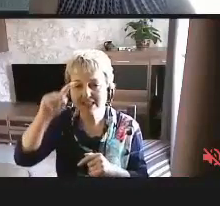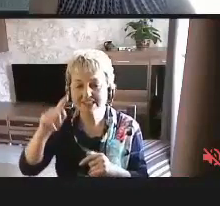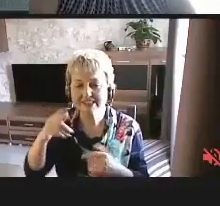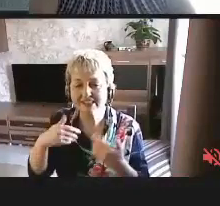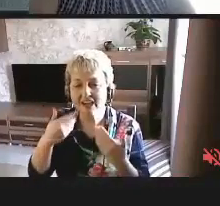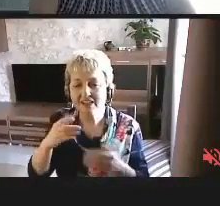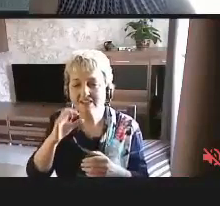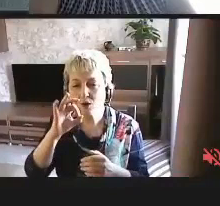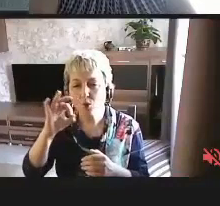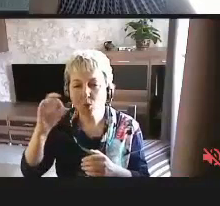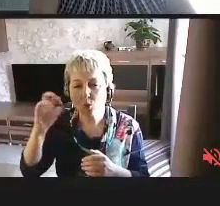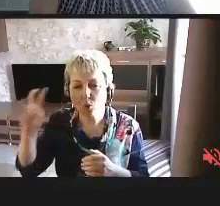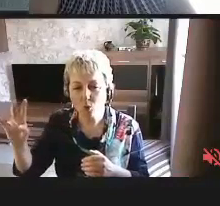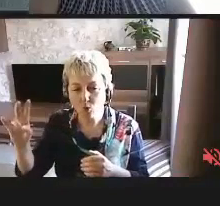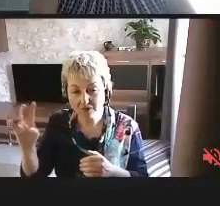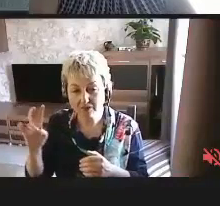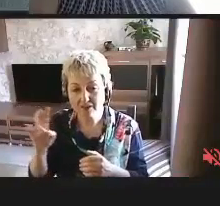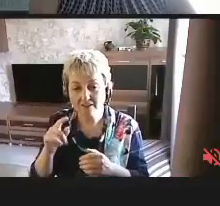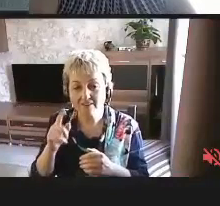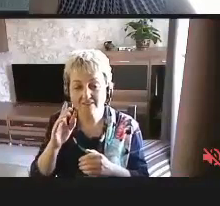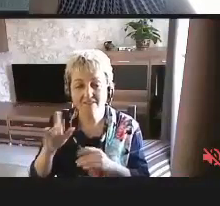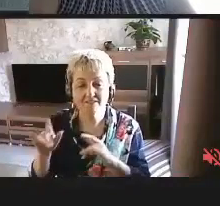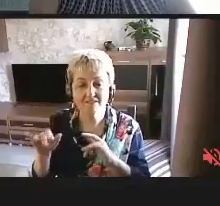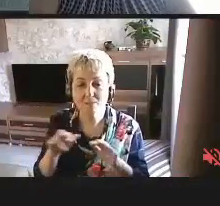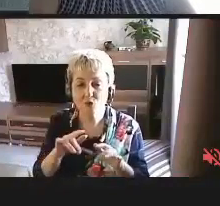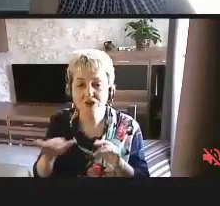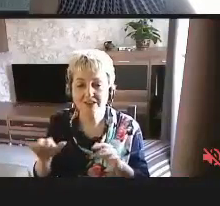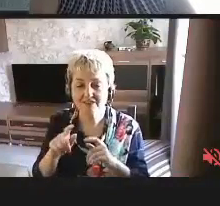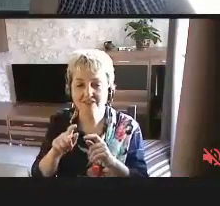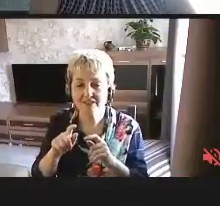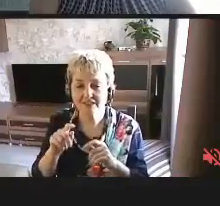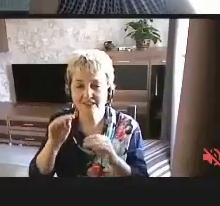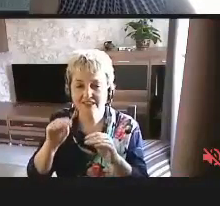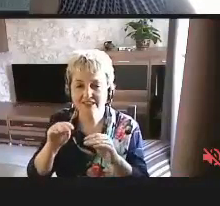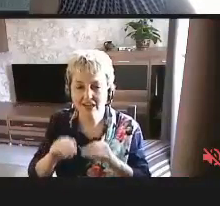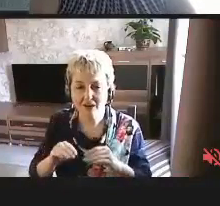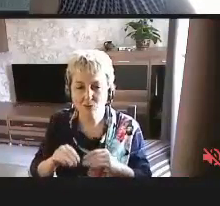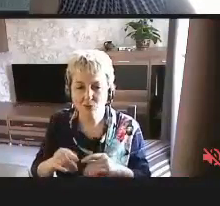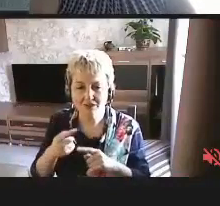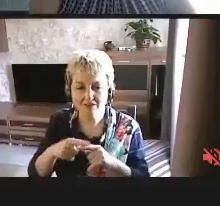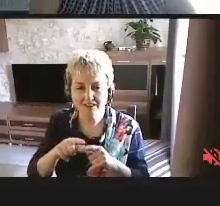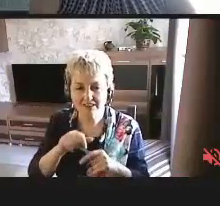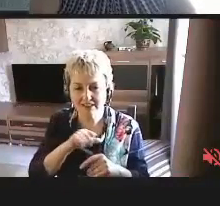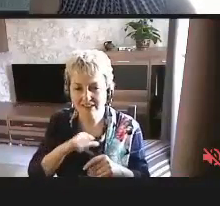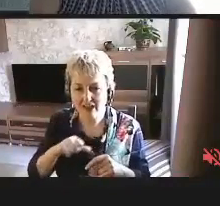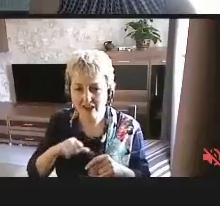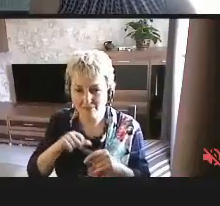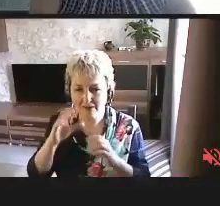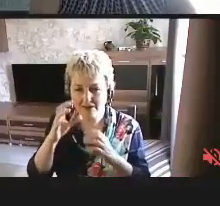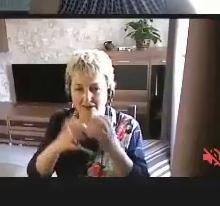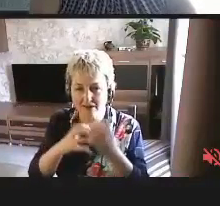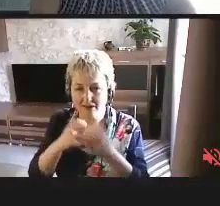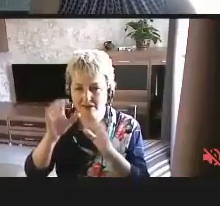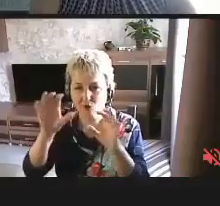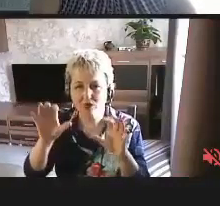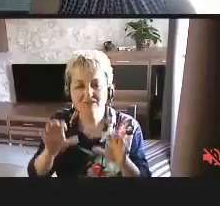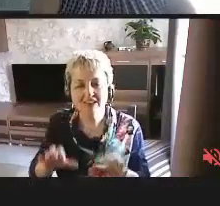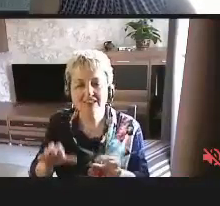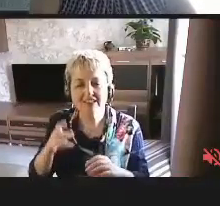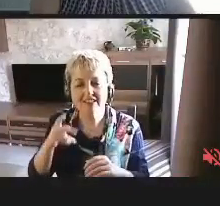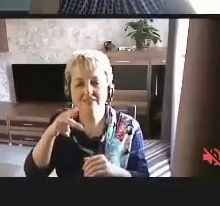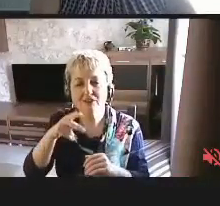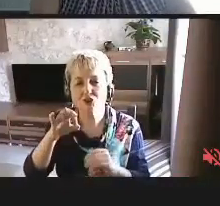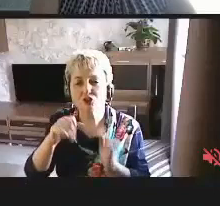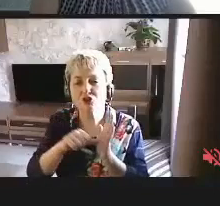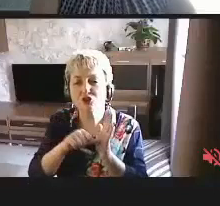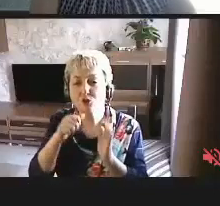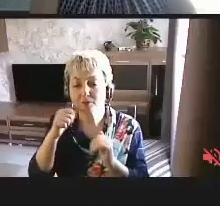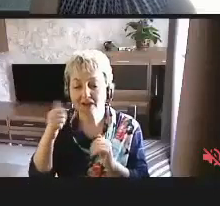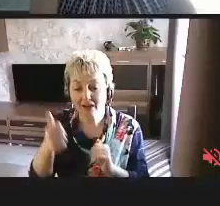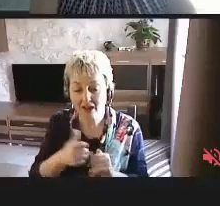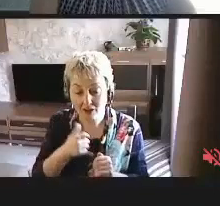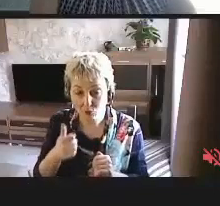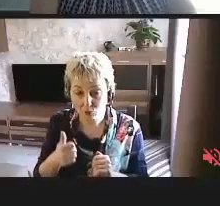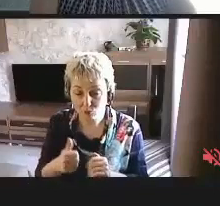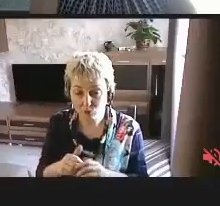ООН как раз в процессе разработки этой самой конвенции. Она была создана в 2006 году